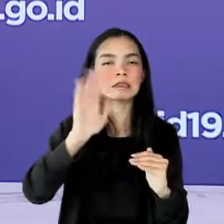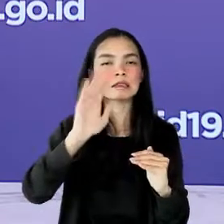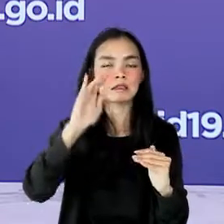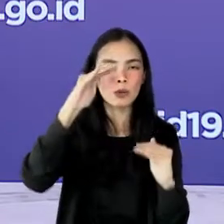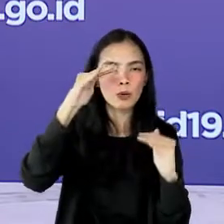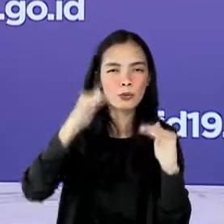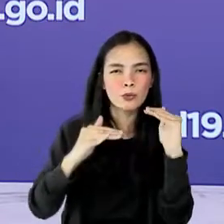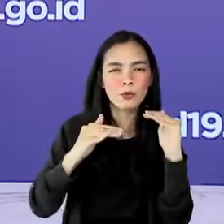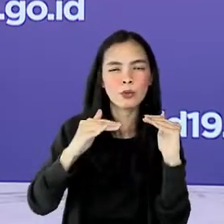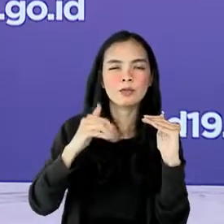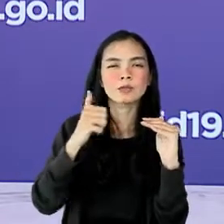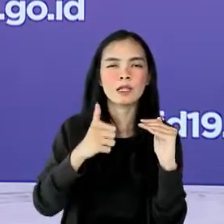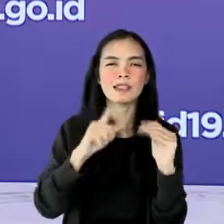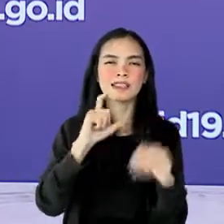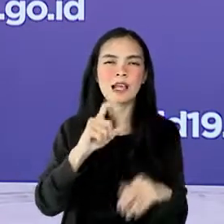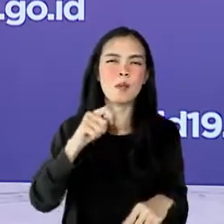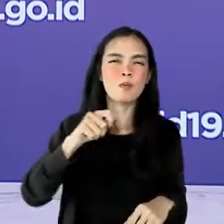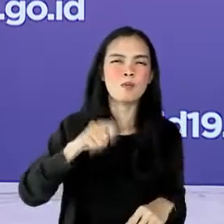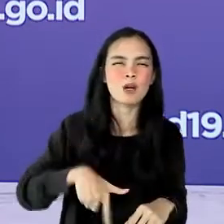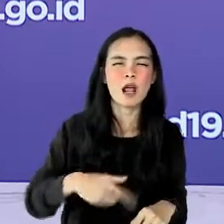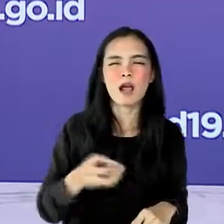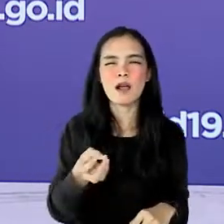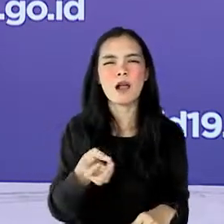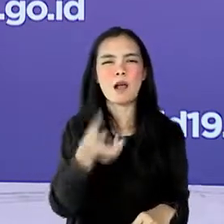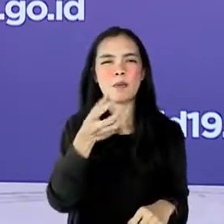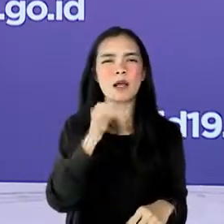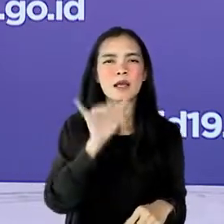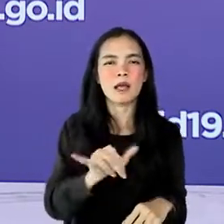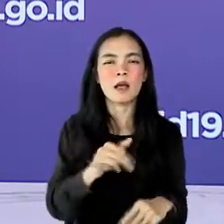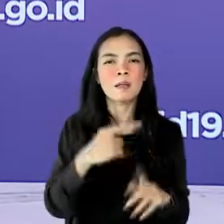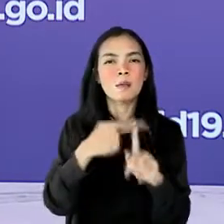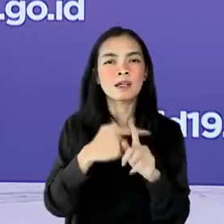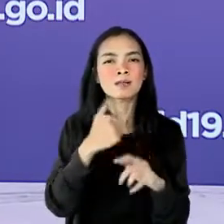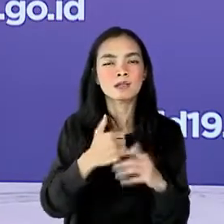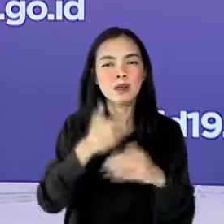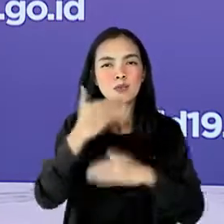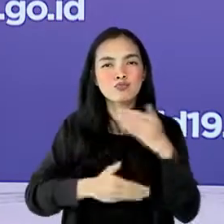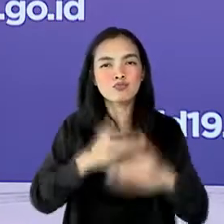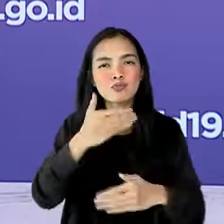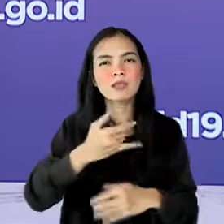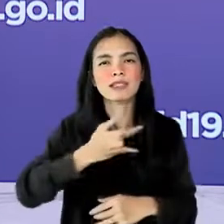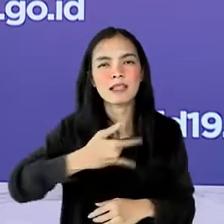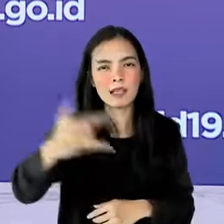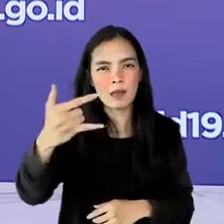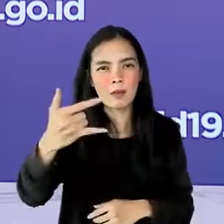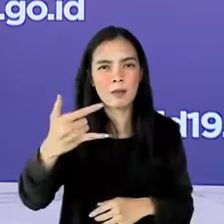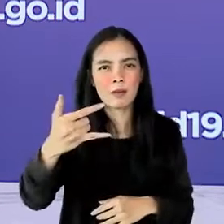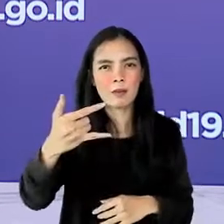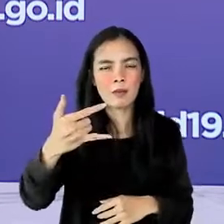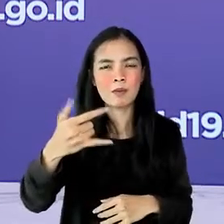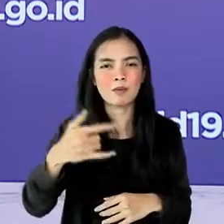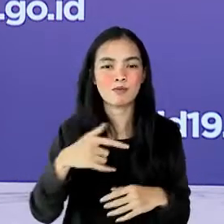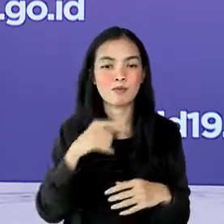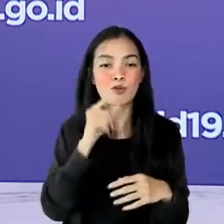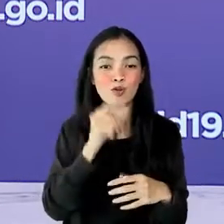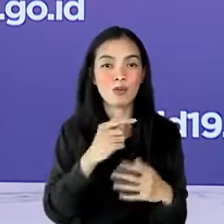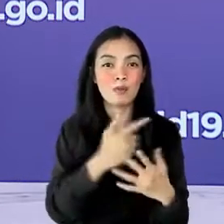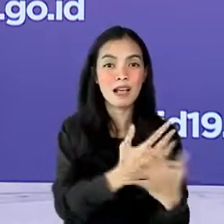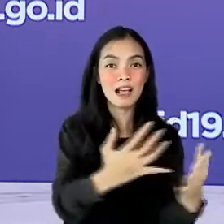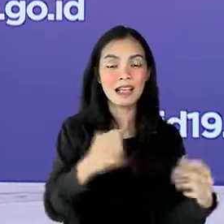cara yang paling murah dan mudah dan dapat terus dijalankan dengan berbagai penyesuaian pada kegiatan masyarakat.